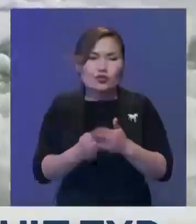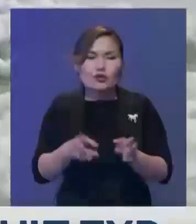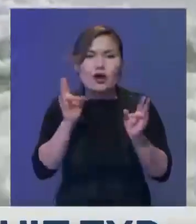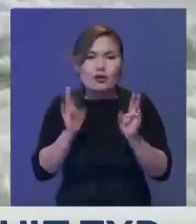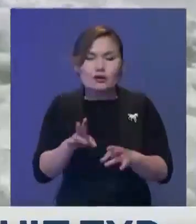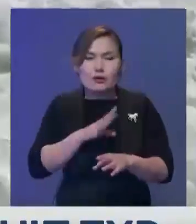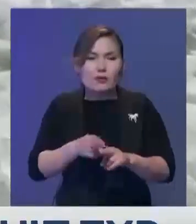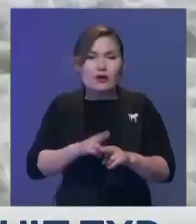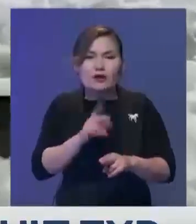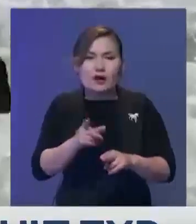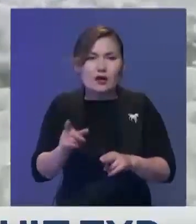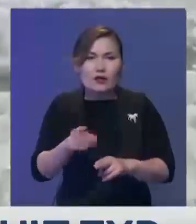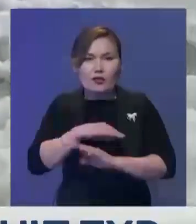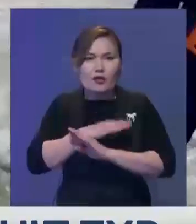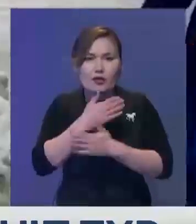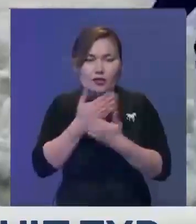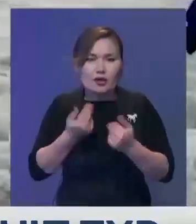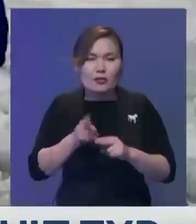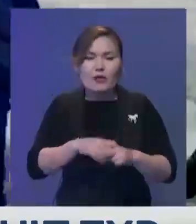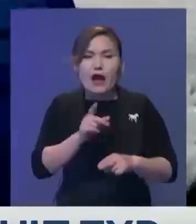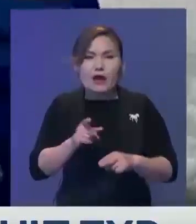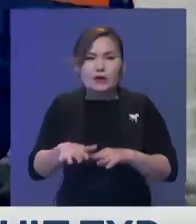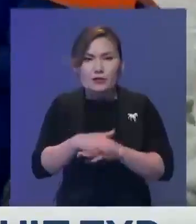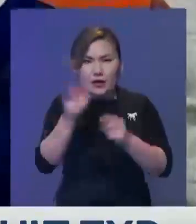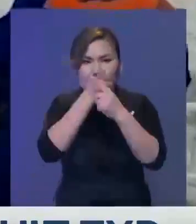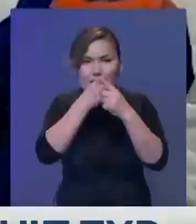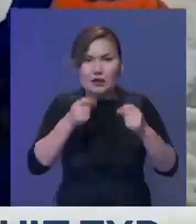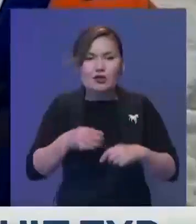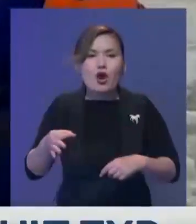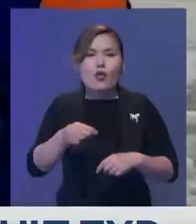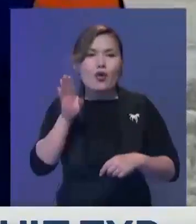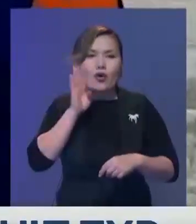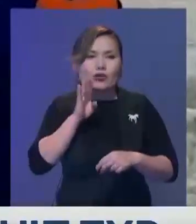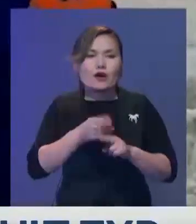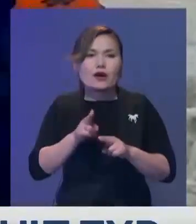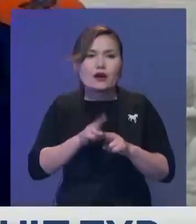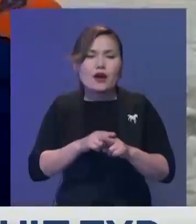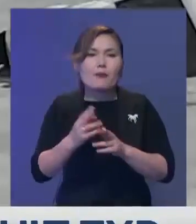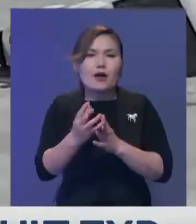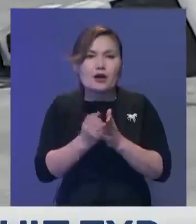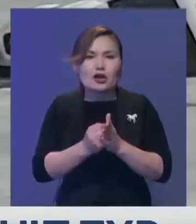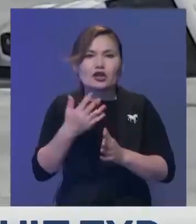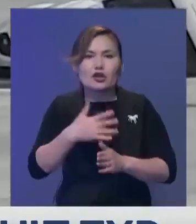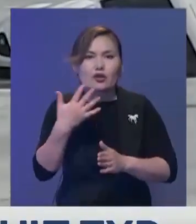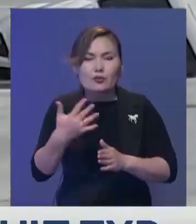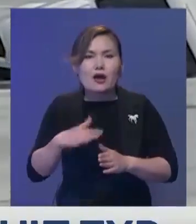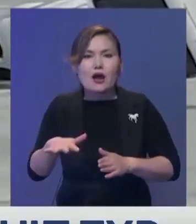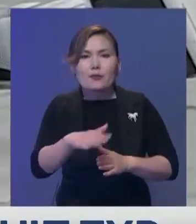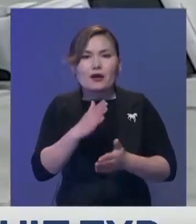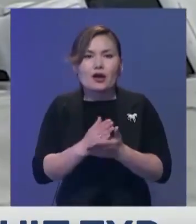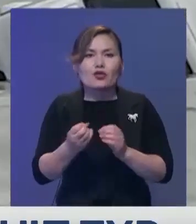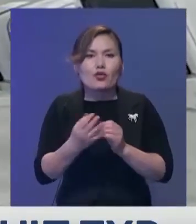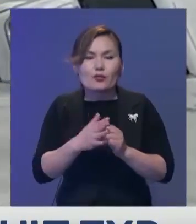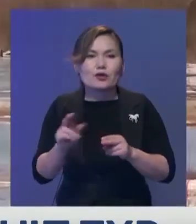Құтқарушылар мұндай мезгілде мұзбен жүрмеуді ескертеді. Облыста су жиналатын 25 гидронысам бар, соның 15